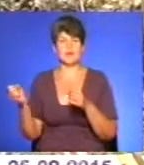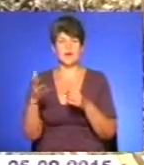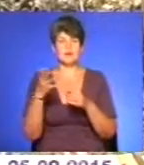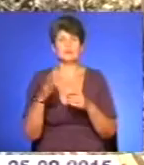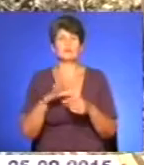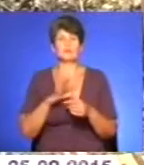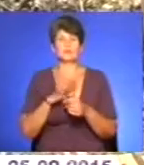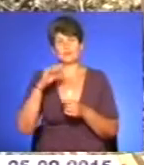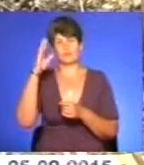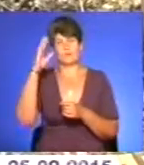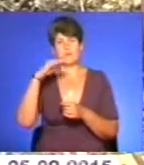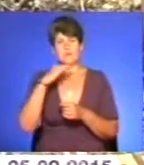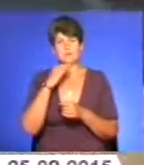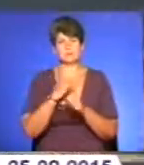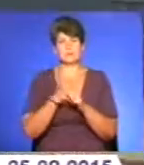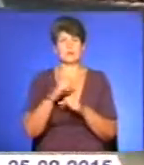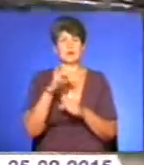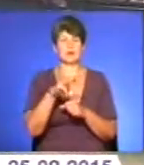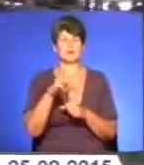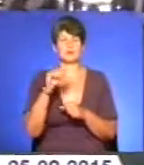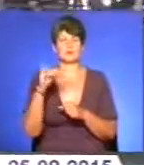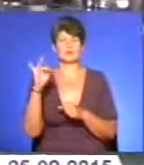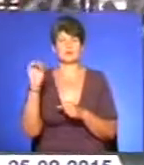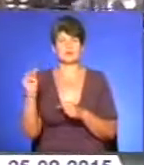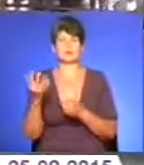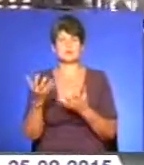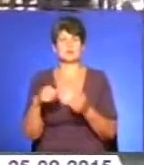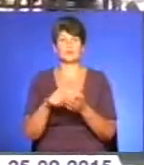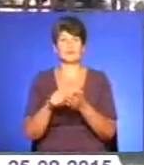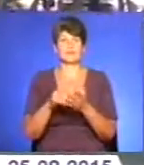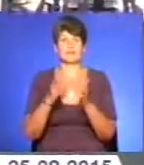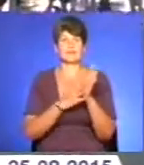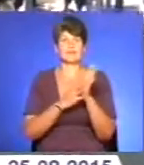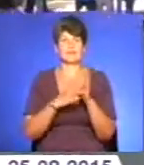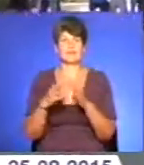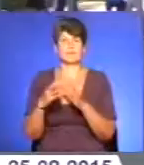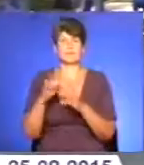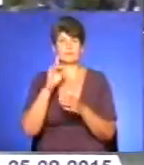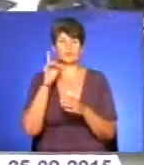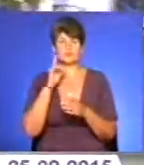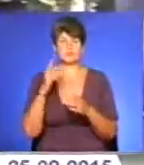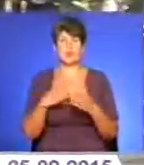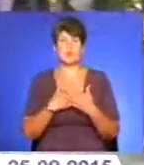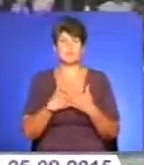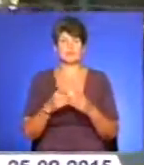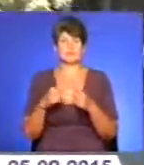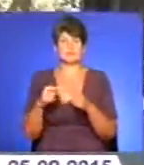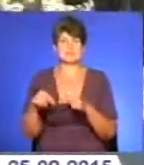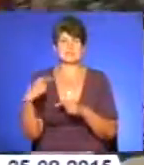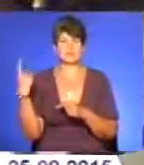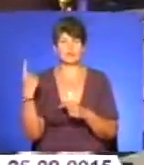героя Михайло Юркевич. У турнірі взяли участь дев'ять команд молодіжних та громадських організацій області.